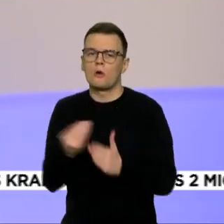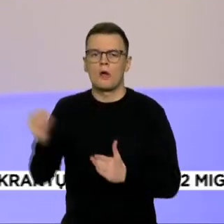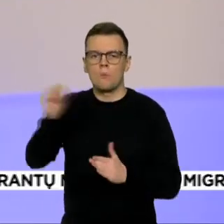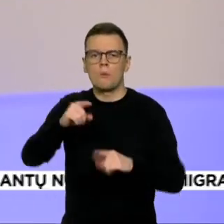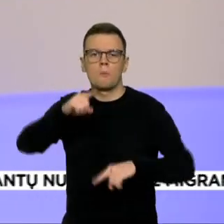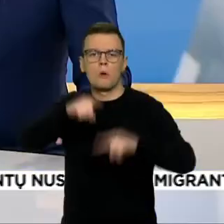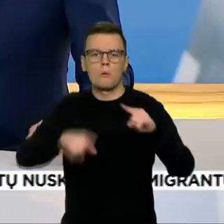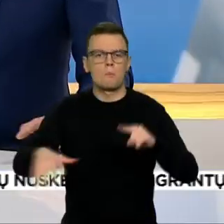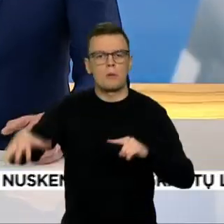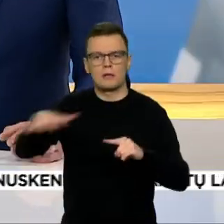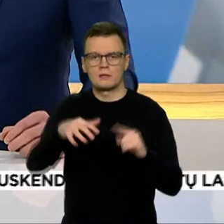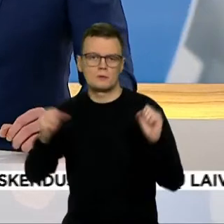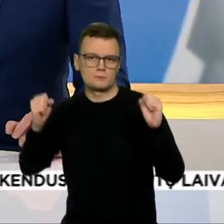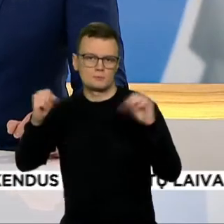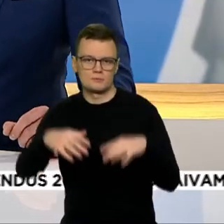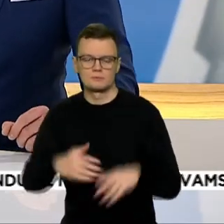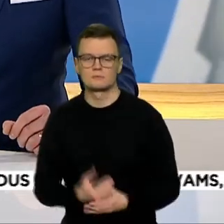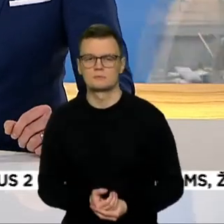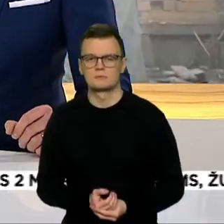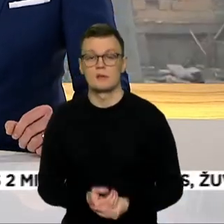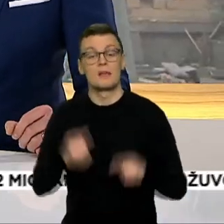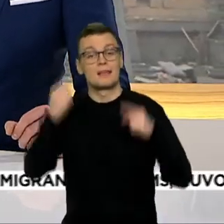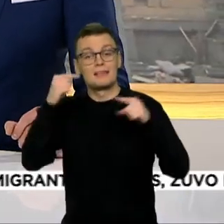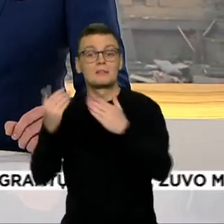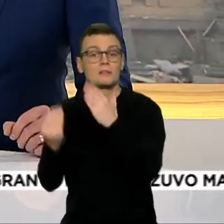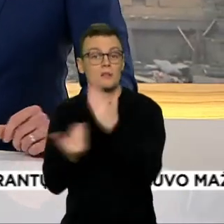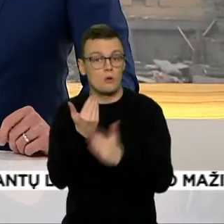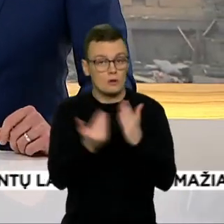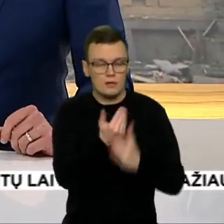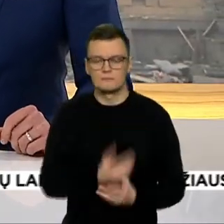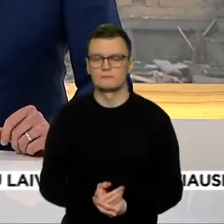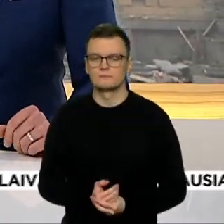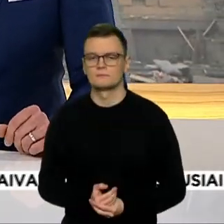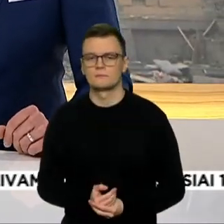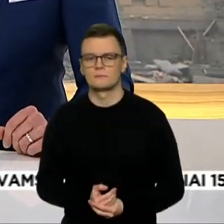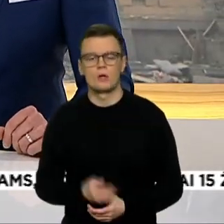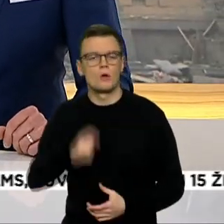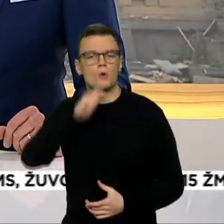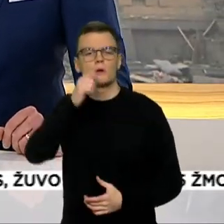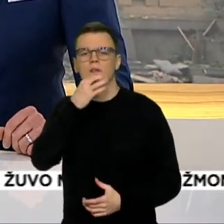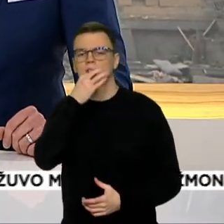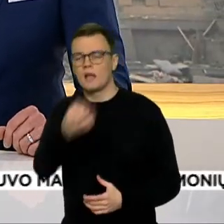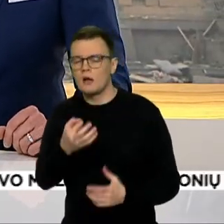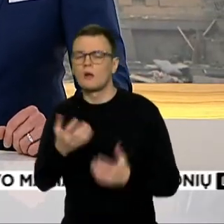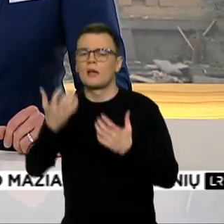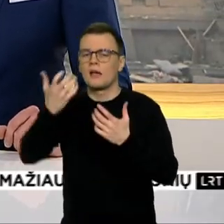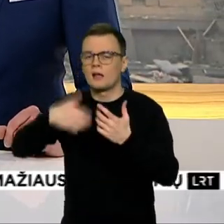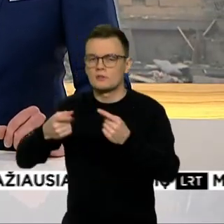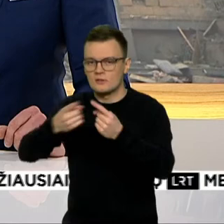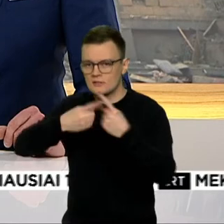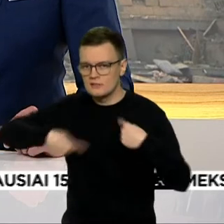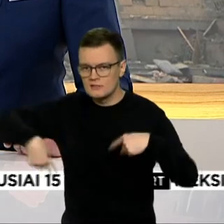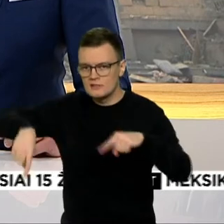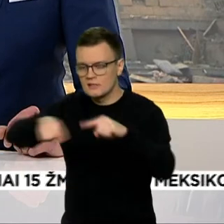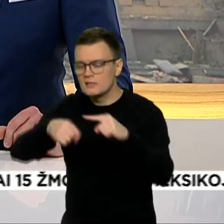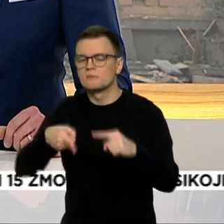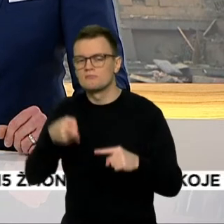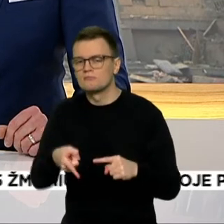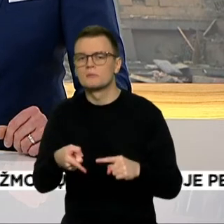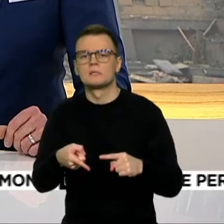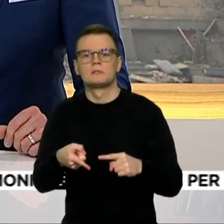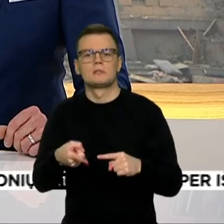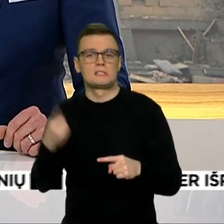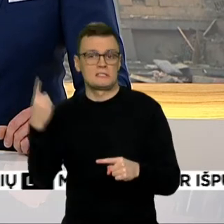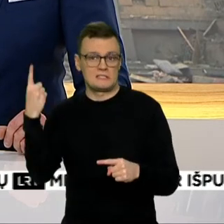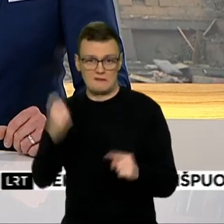Kitos naujienos. Kyvas teigia, kad Khersonos rytyje mažiau nei per savaitę išvaduota šimtai kvadratinių kilometrų